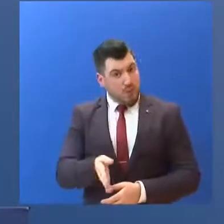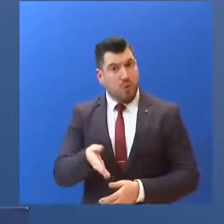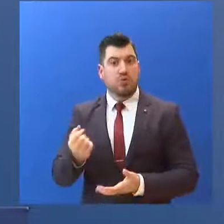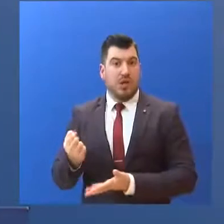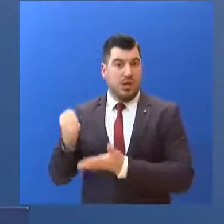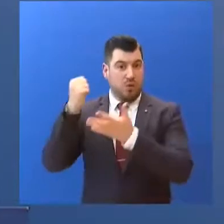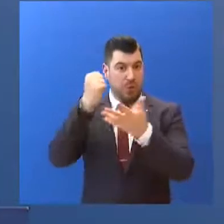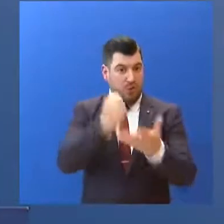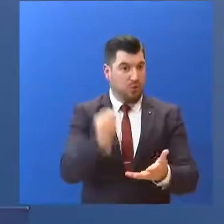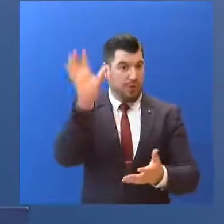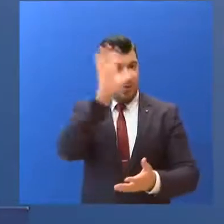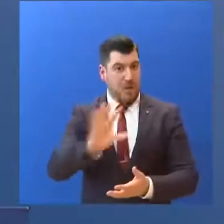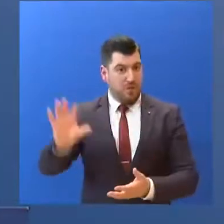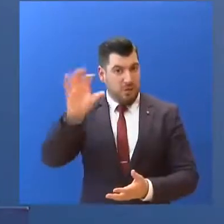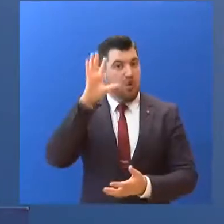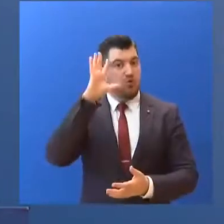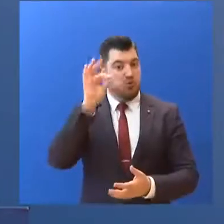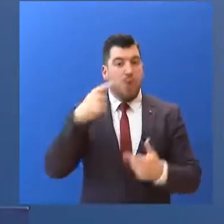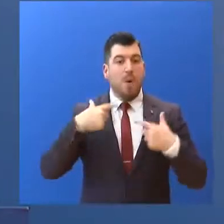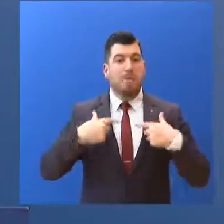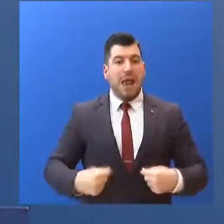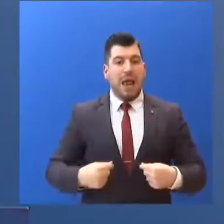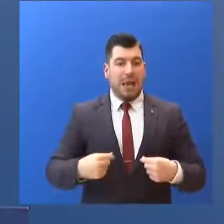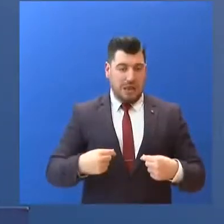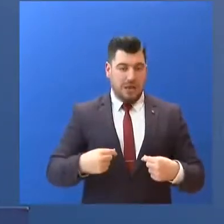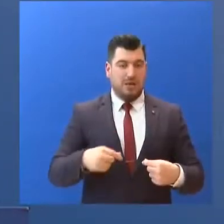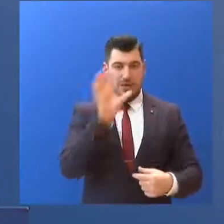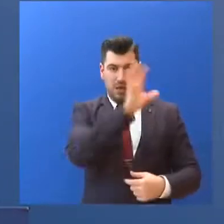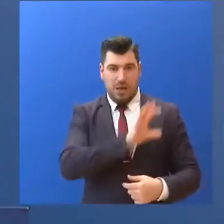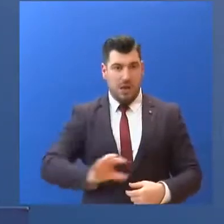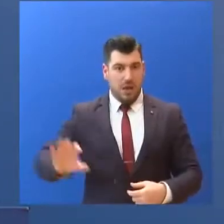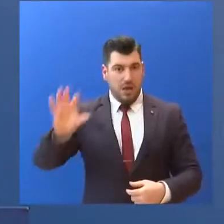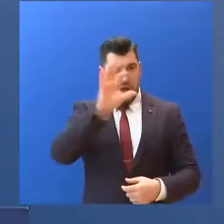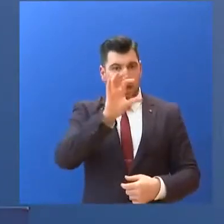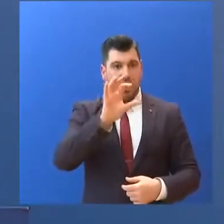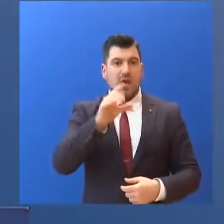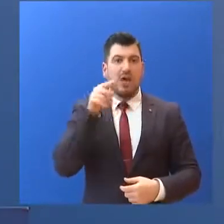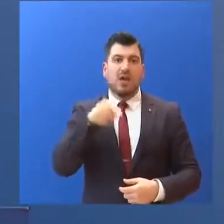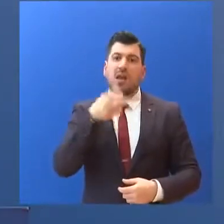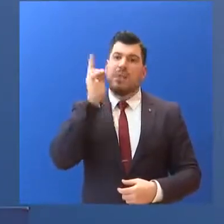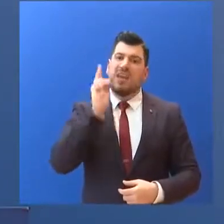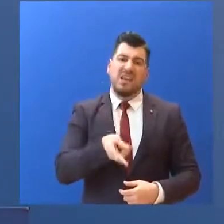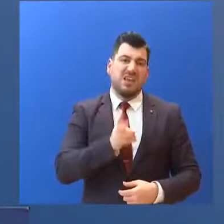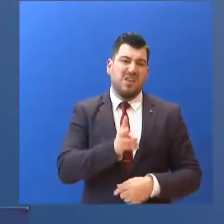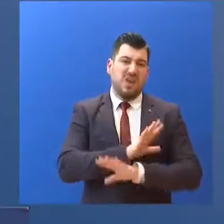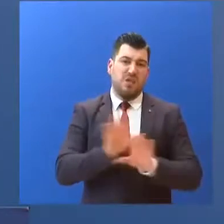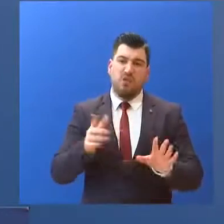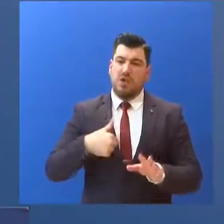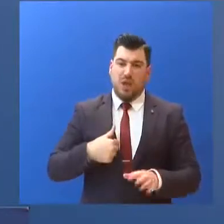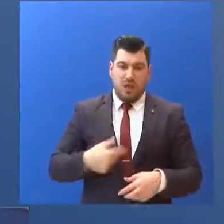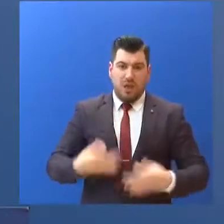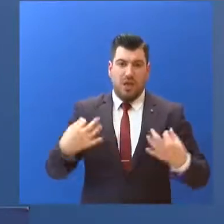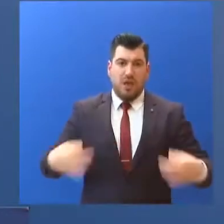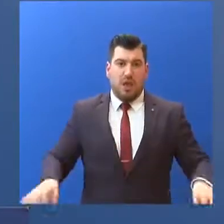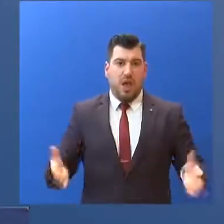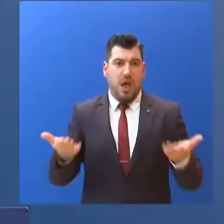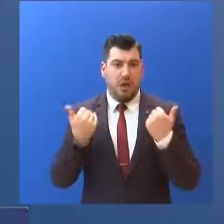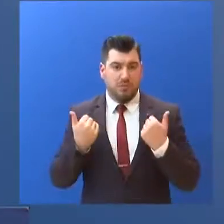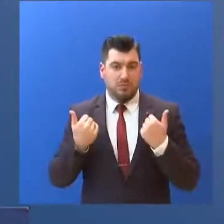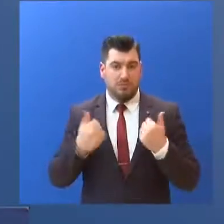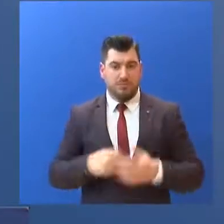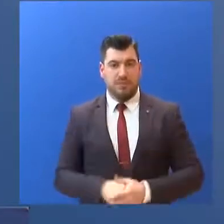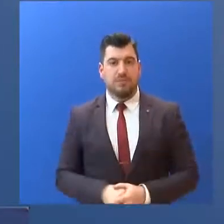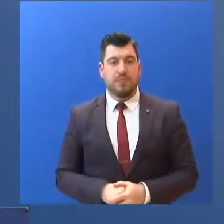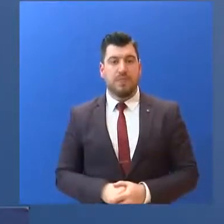δράσεις... ώστε οι χώρες μέλη της Ευρωπαϊκής Ένωσης... να μην έχουν μπροστά τους οποιοδήποτε κίνδυνο ρευστότητας. Στα δημοσιονομικά λοιπόν μέτρα